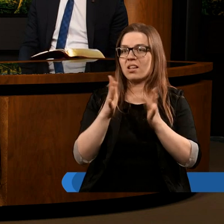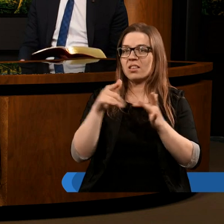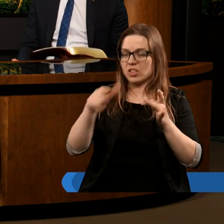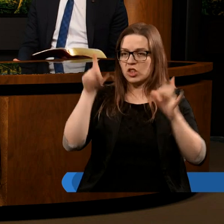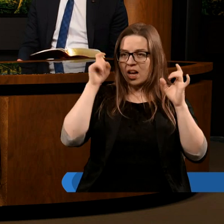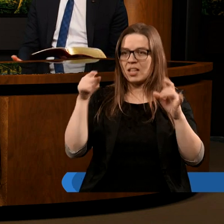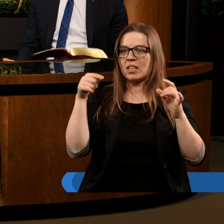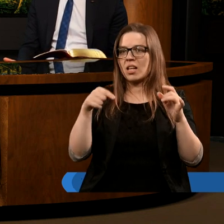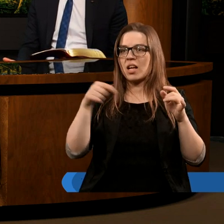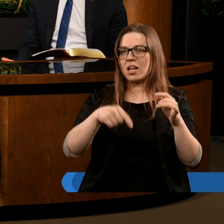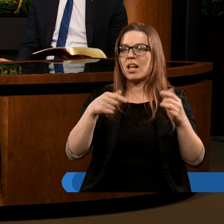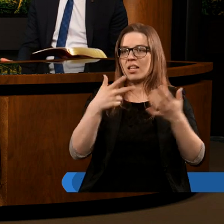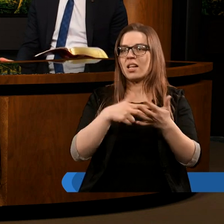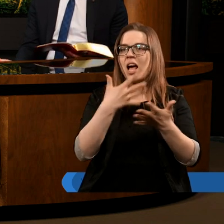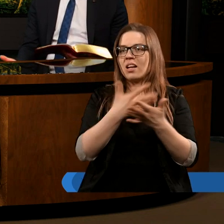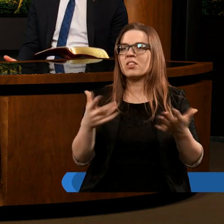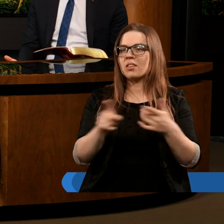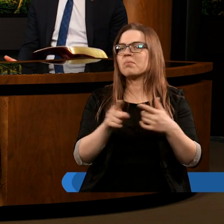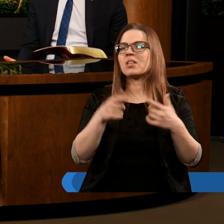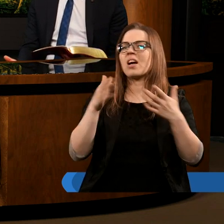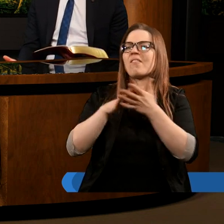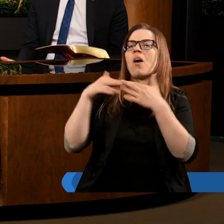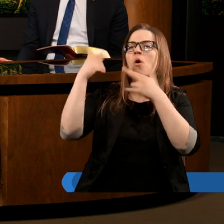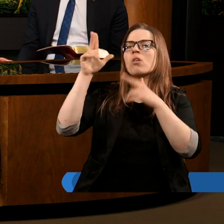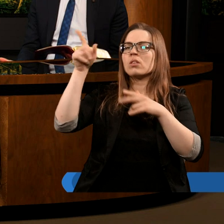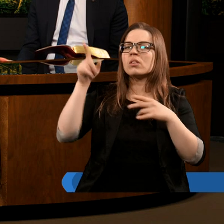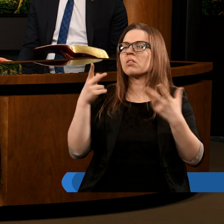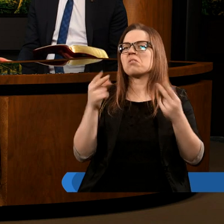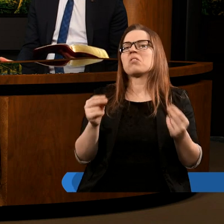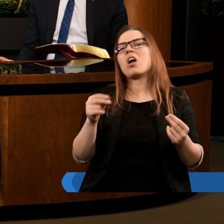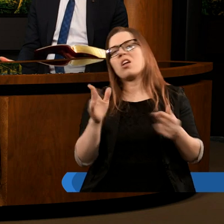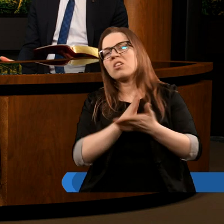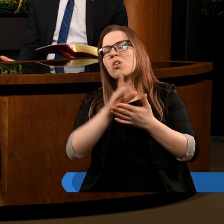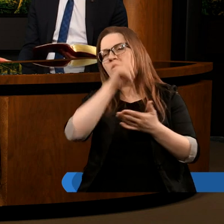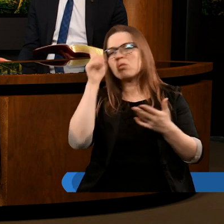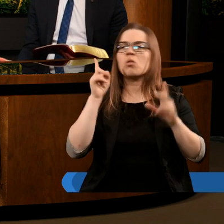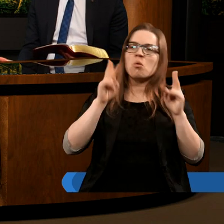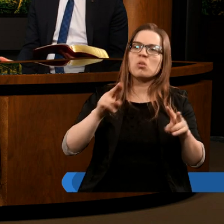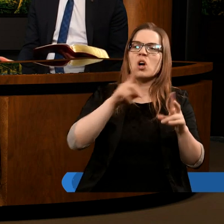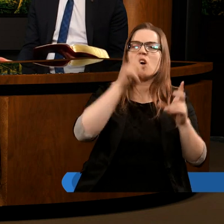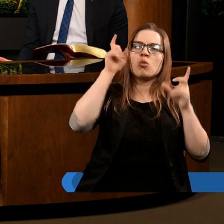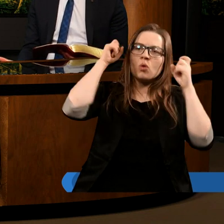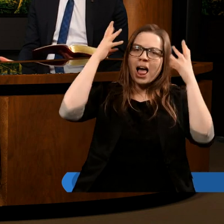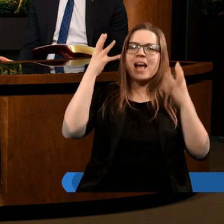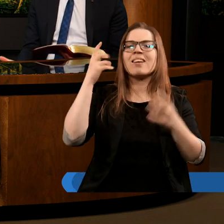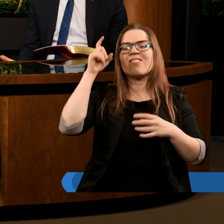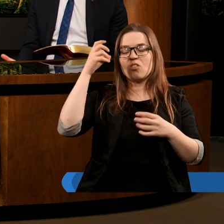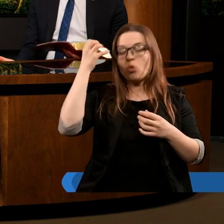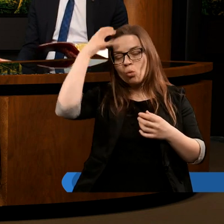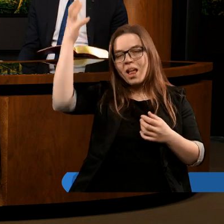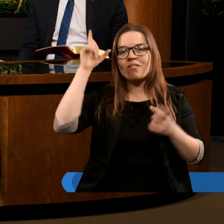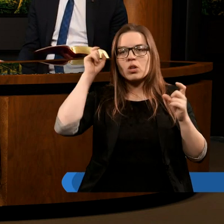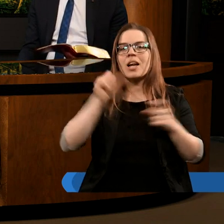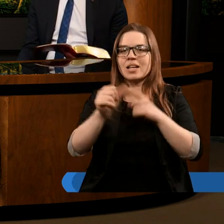na ziemi, również nie chce oddać chwały. Niektórzy nawet gdzieś tam uznają, że o, być może królestwo szatana gdzieś tam znajduje się